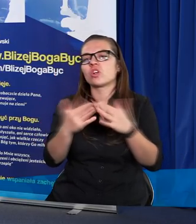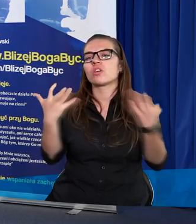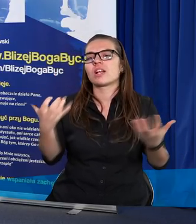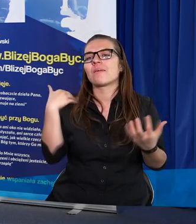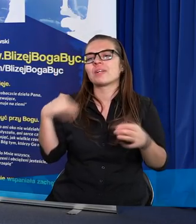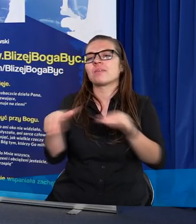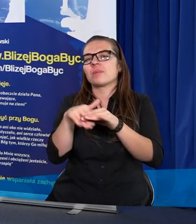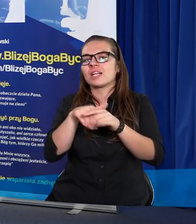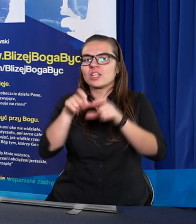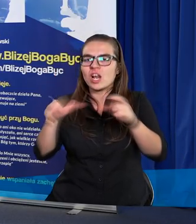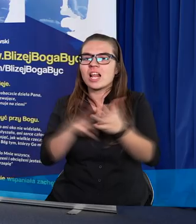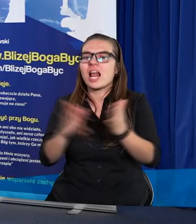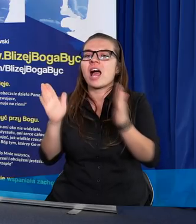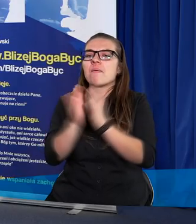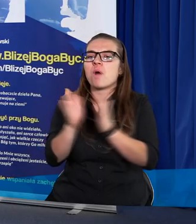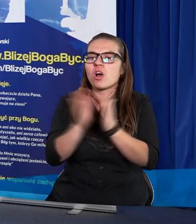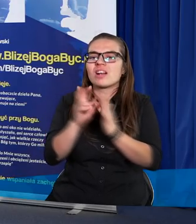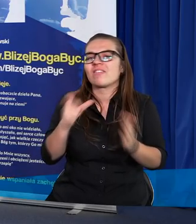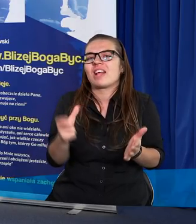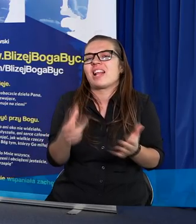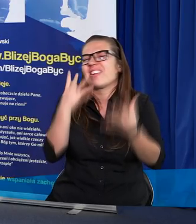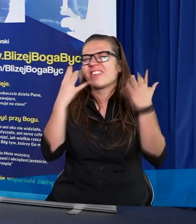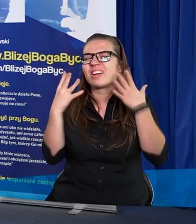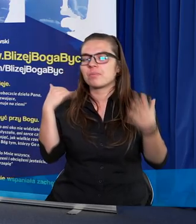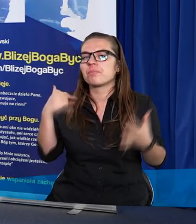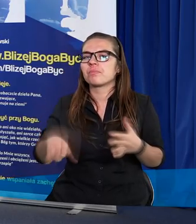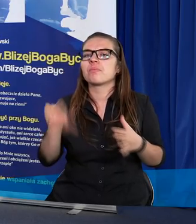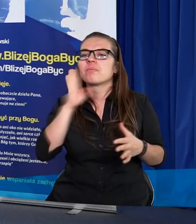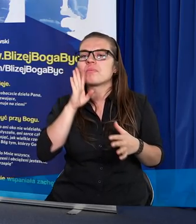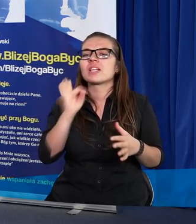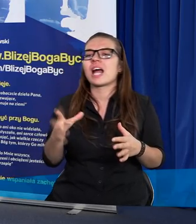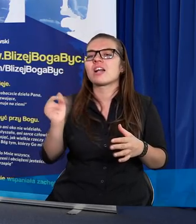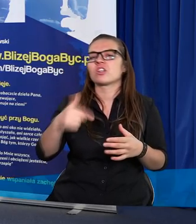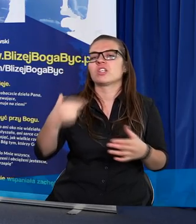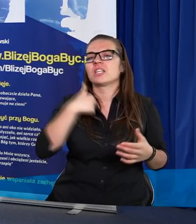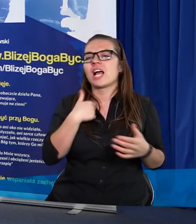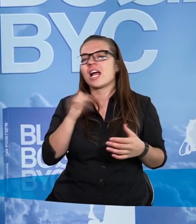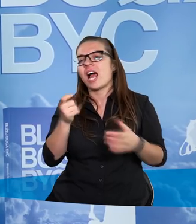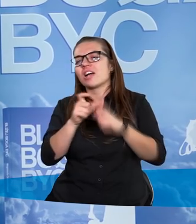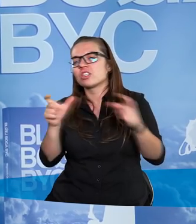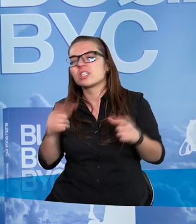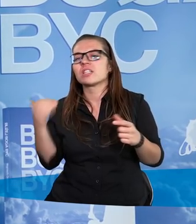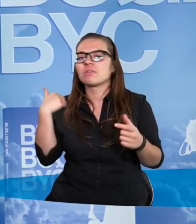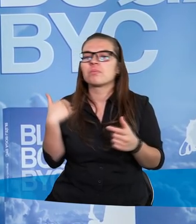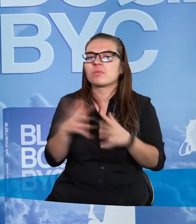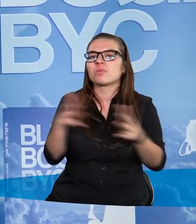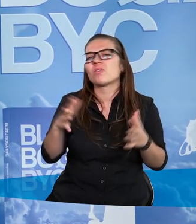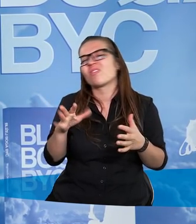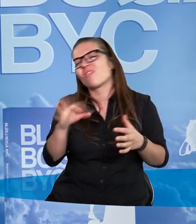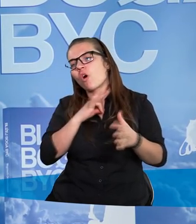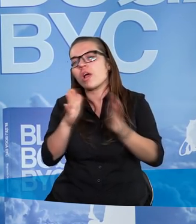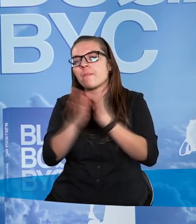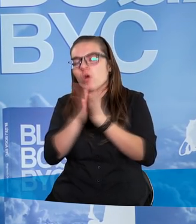chciałaby spędzać czas na modlitwie, więc wyglądałoby to prawdopodobnie tak, że co jakiś czas powtarzałaby swoje